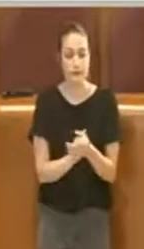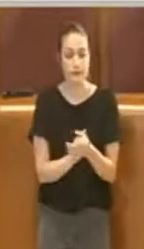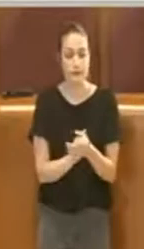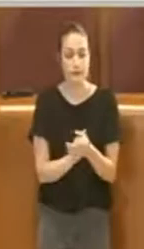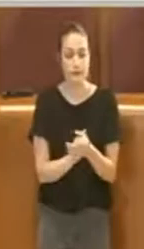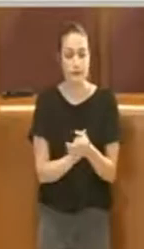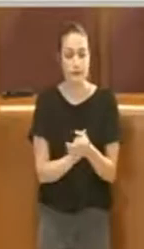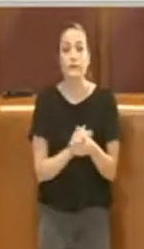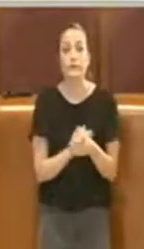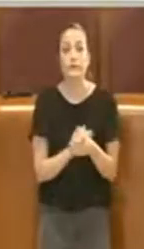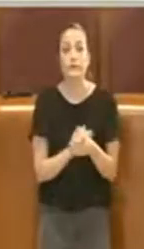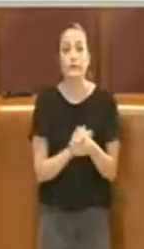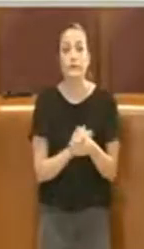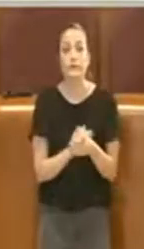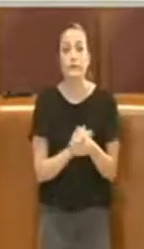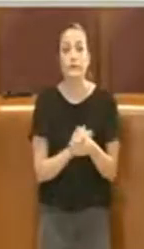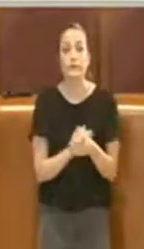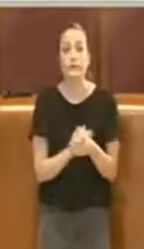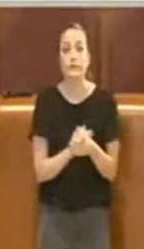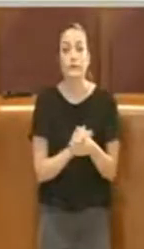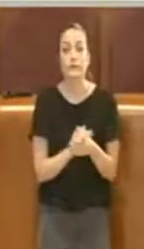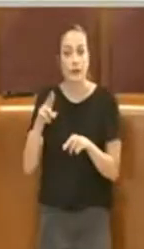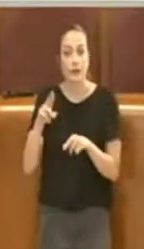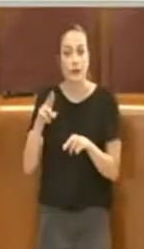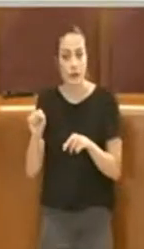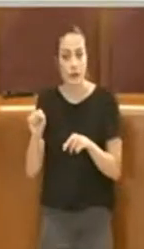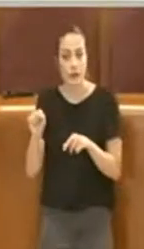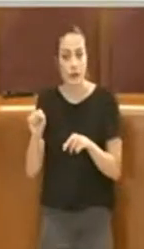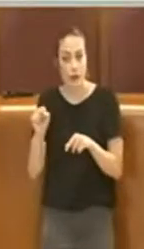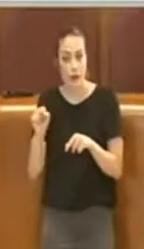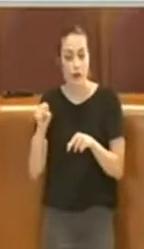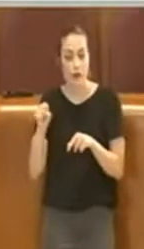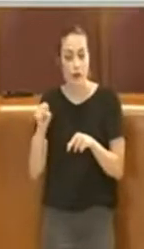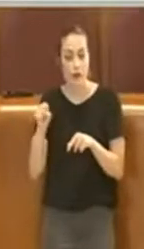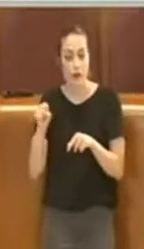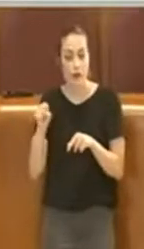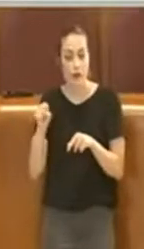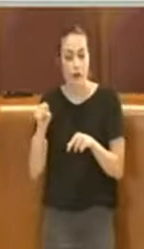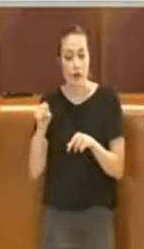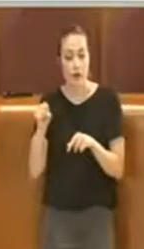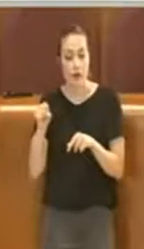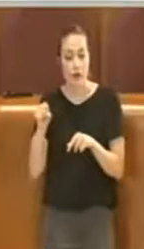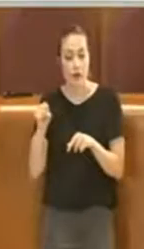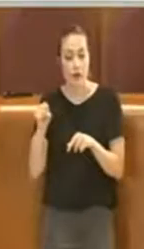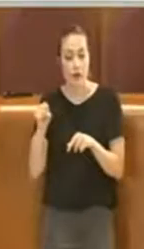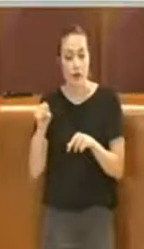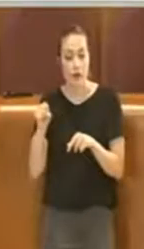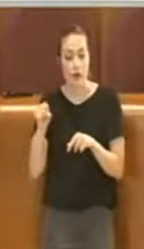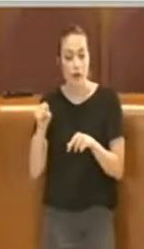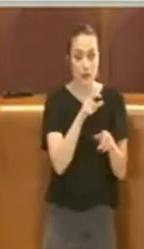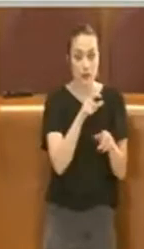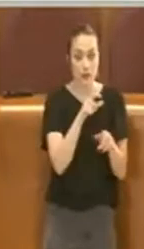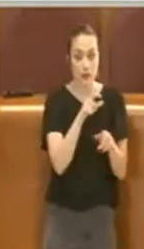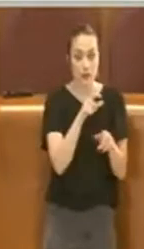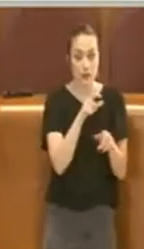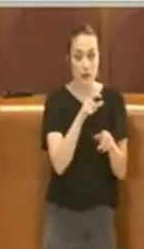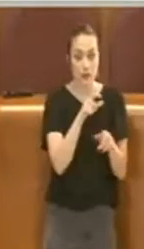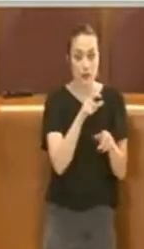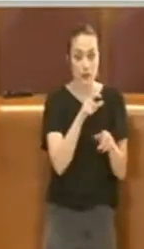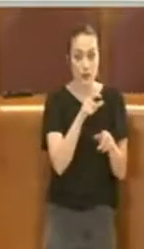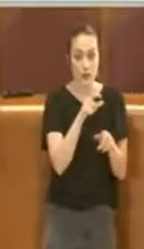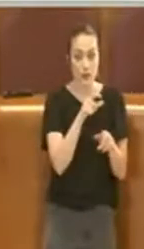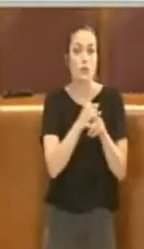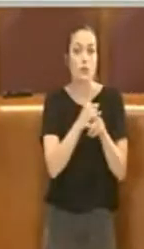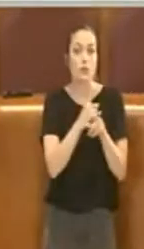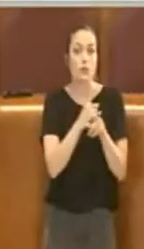Cassandra, invece di auspicare il ricorso di cittadini ed enti alla delibera, dovrebbe operare